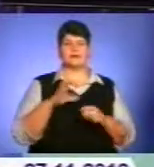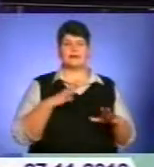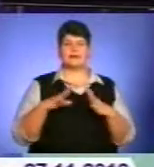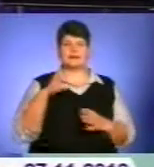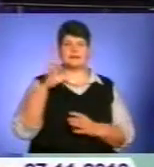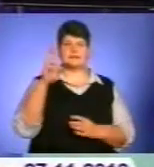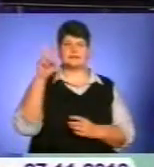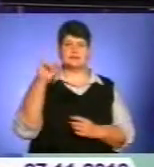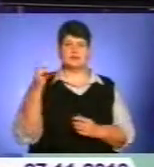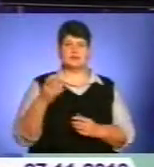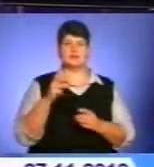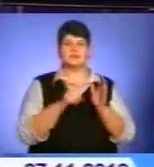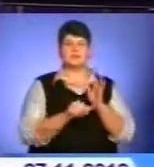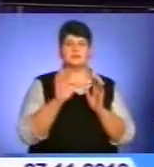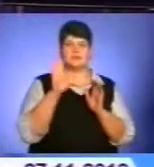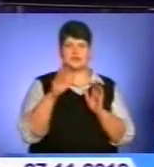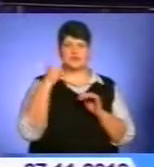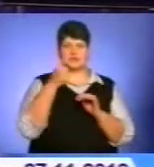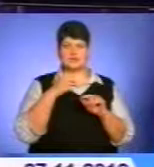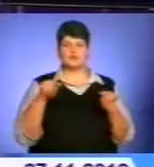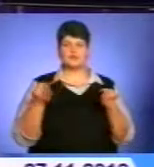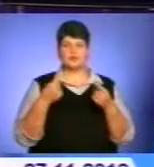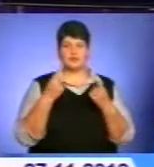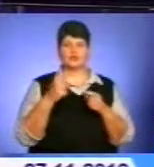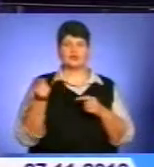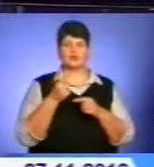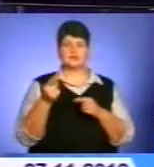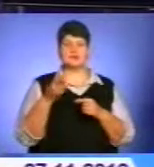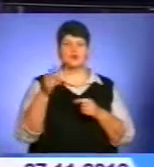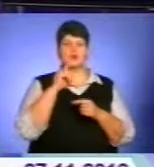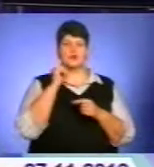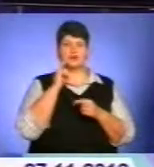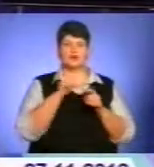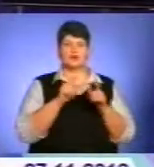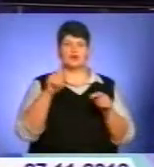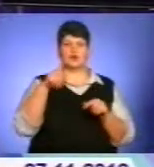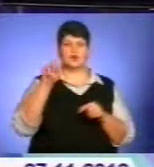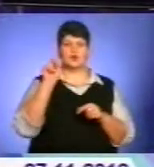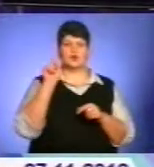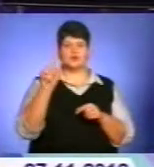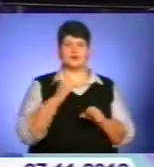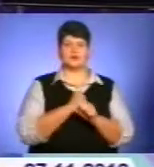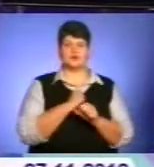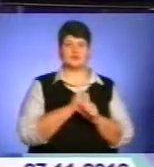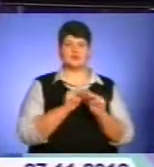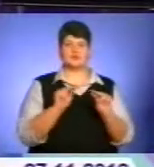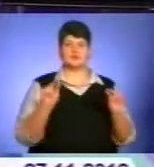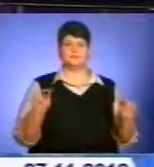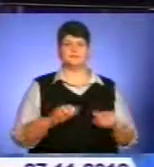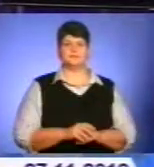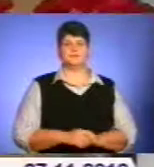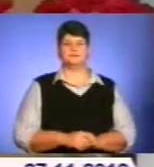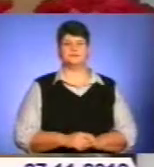65-й річниці заснування Тернопільської дитячо-юнацької спортивної школи номер один, де працював наставник. Деталі у сюжеті.